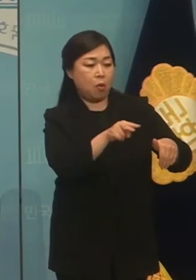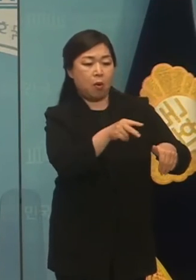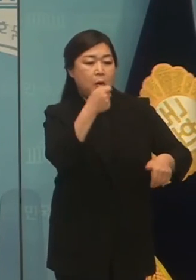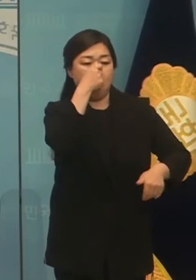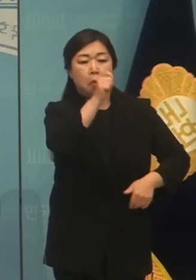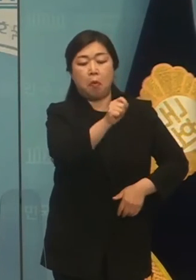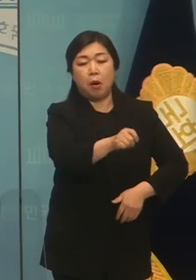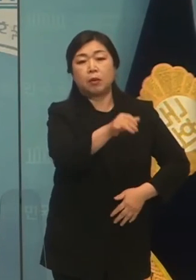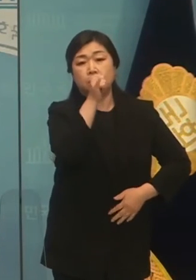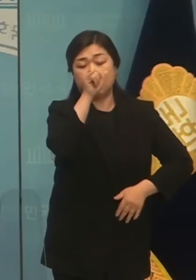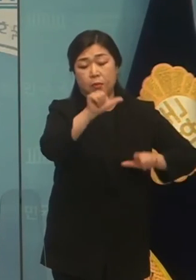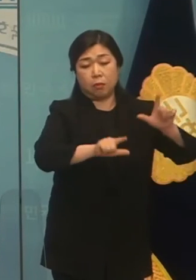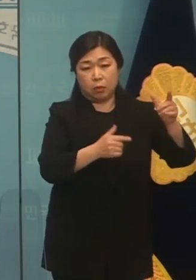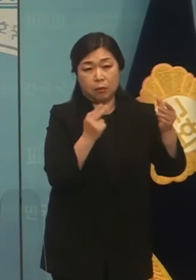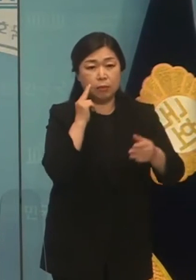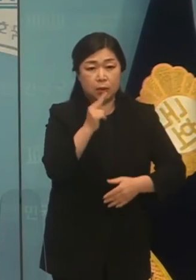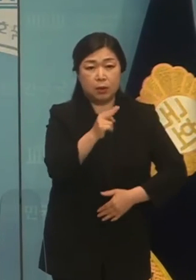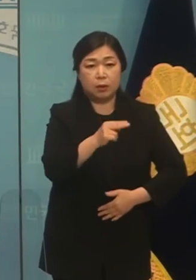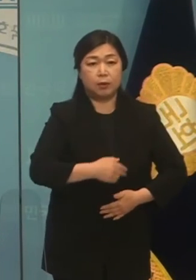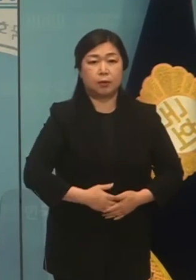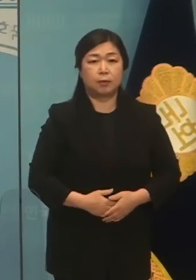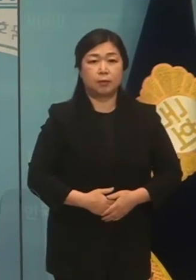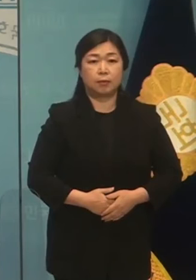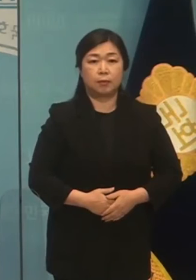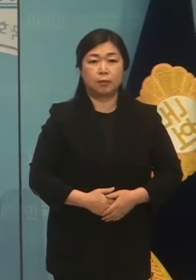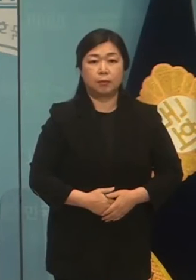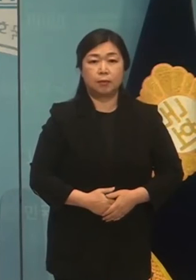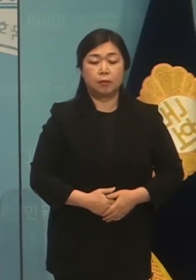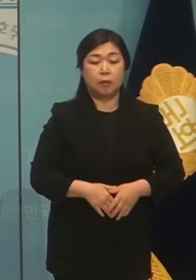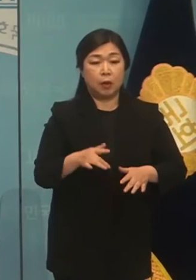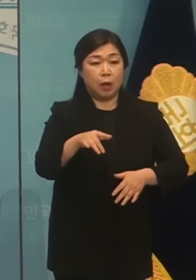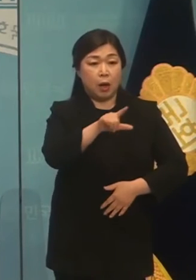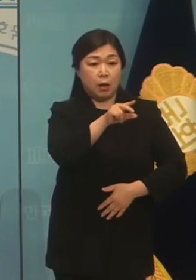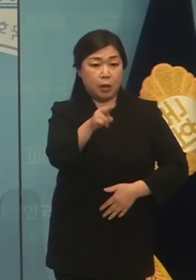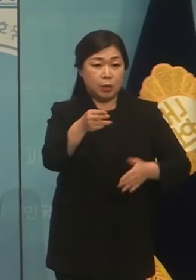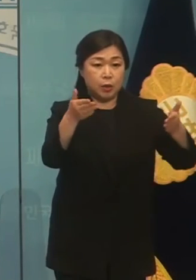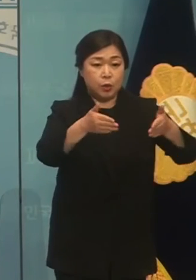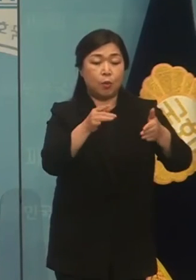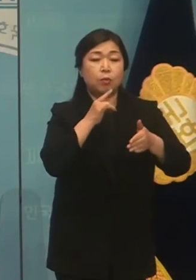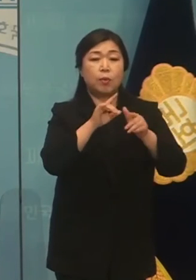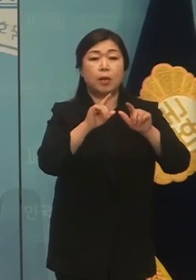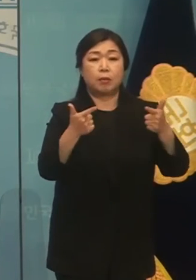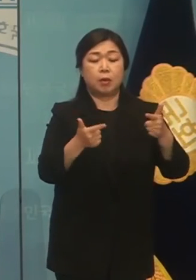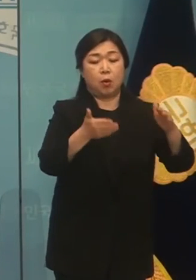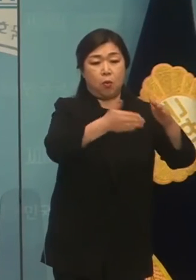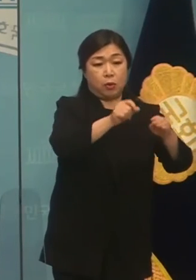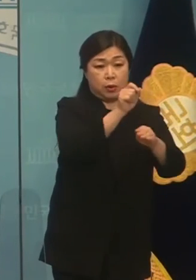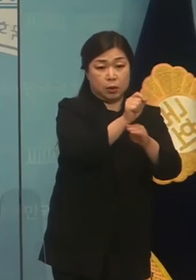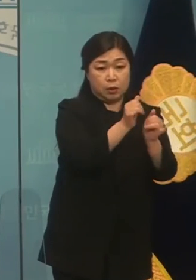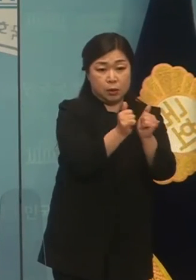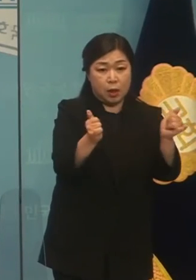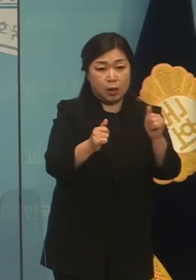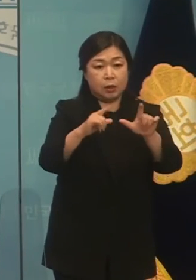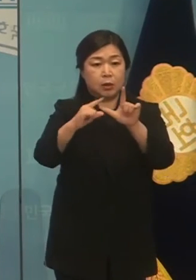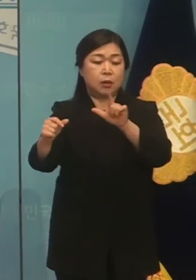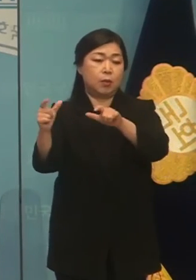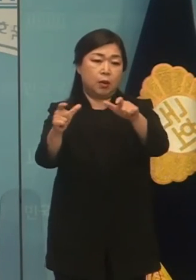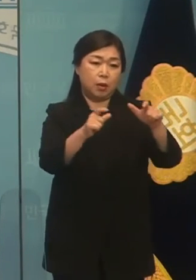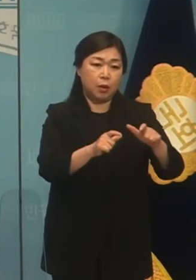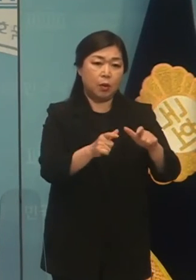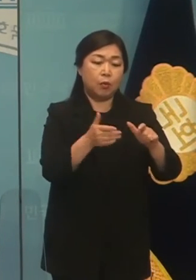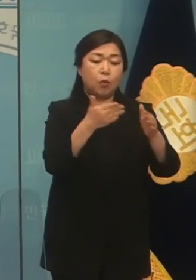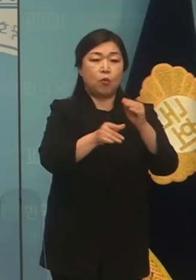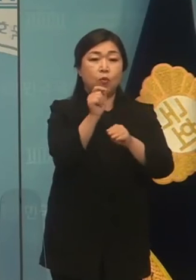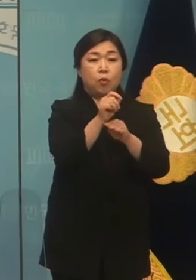충치적 낭북의 난정판입니다. 이단 LH 직원뿐이 아닙니다. 공직자, 지자체 공무원과 그 가족